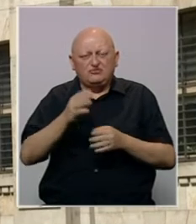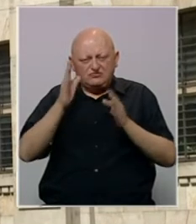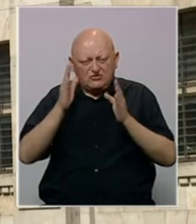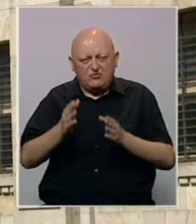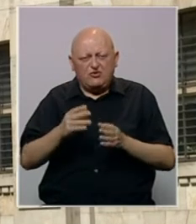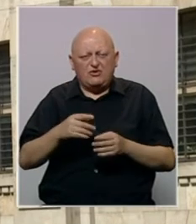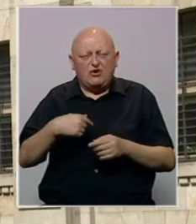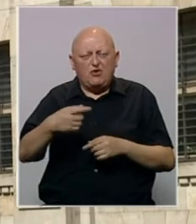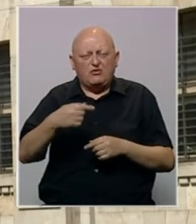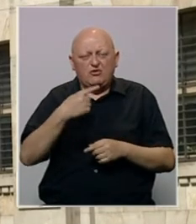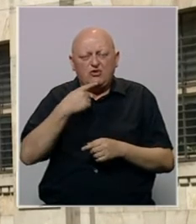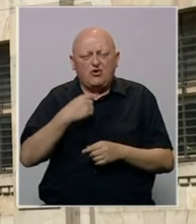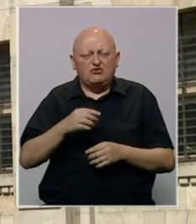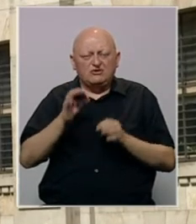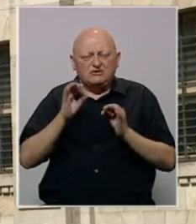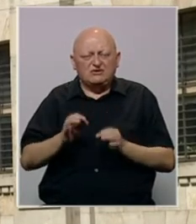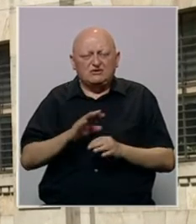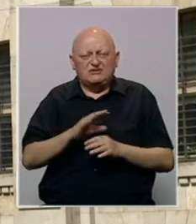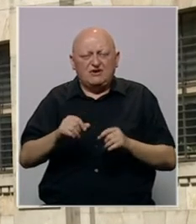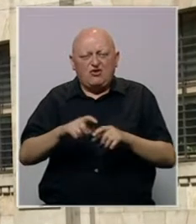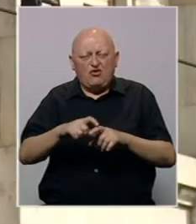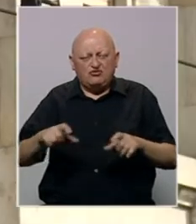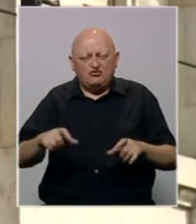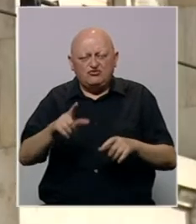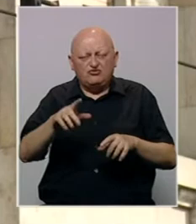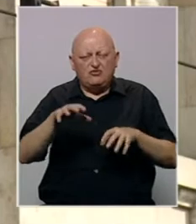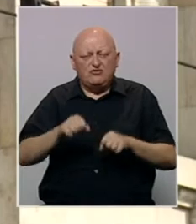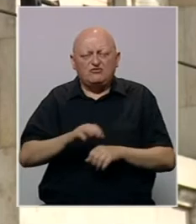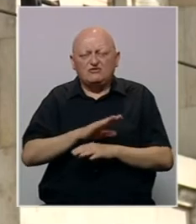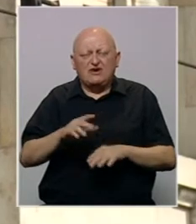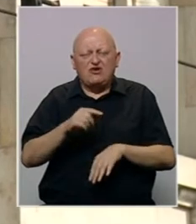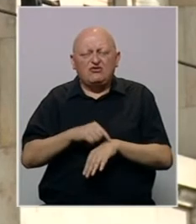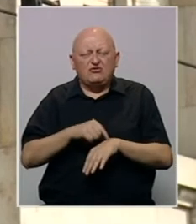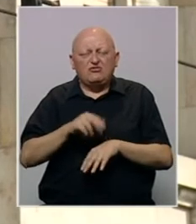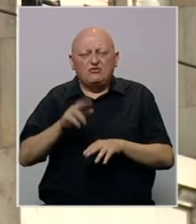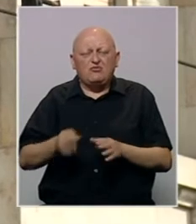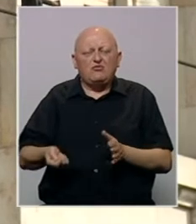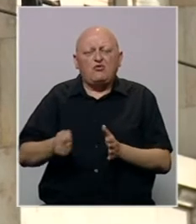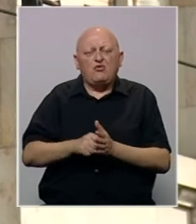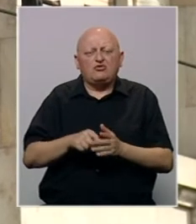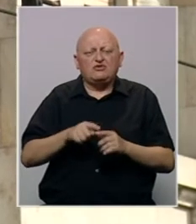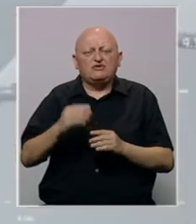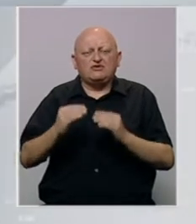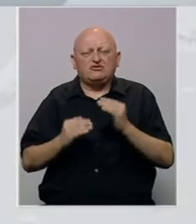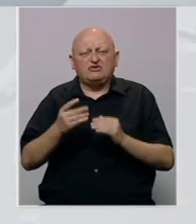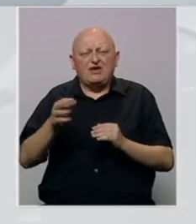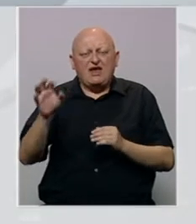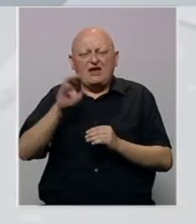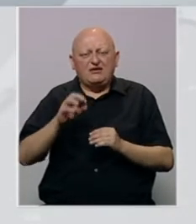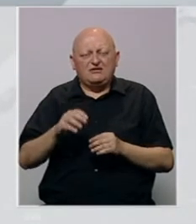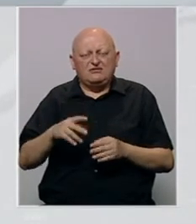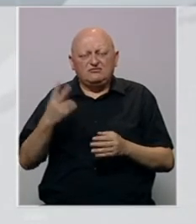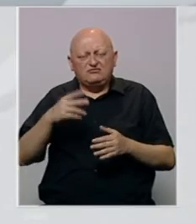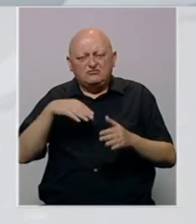deponenta koji moraju biti sigurni da će svaka novčanica u njihovom vlasništu u svakom trenutku moći da kupi istu količinu evra. Držanje